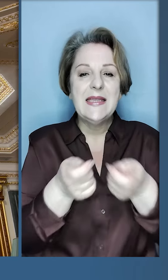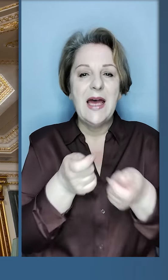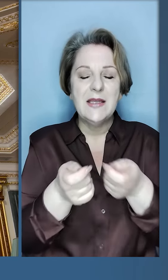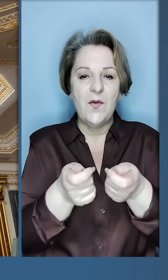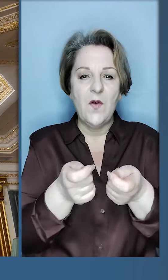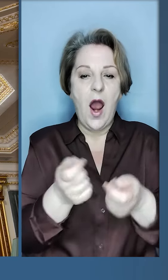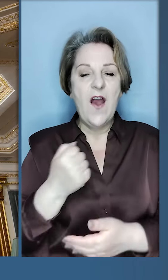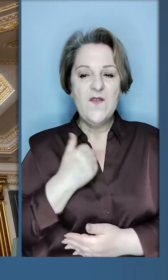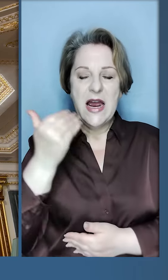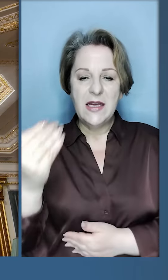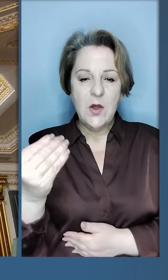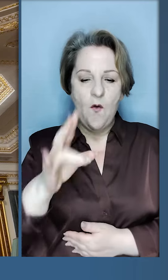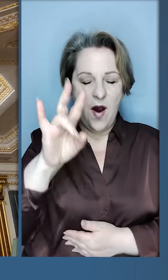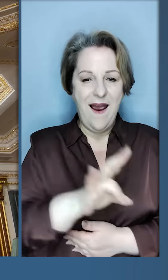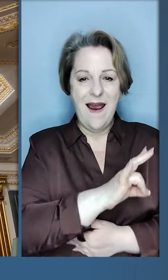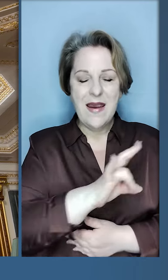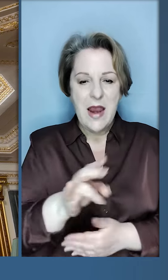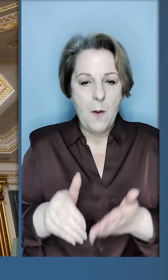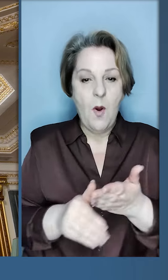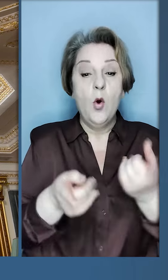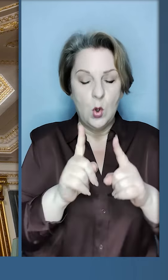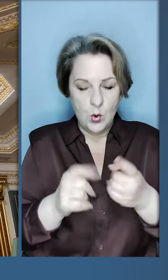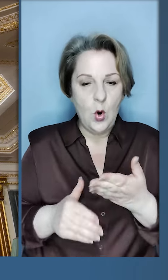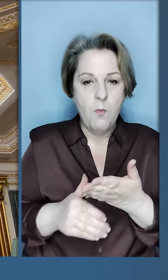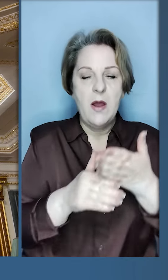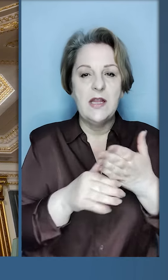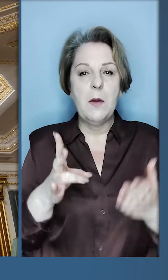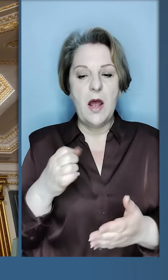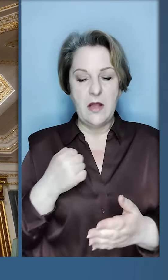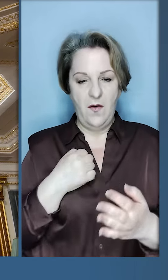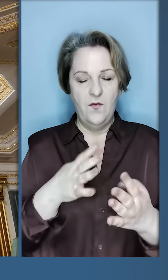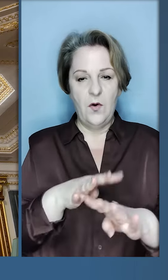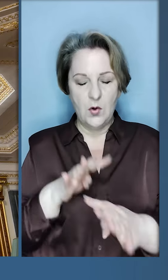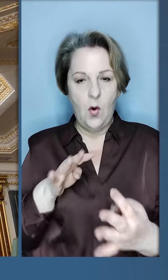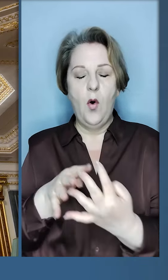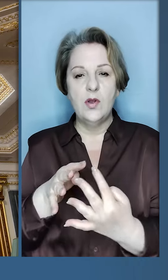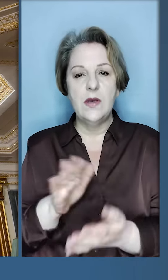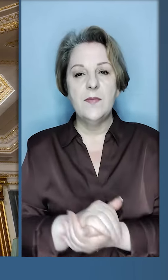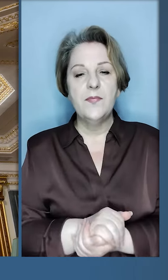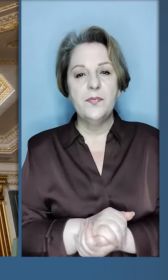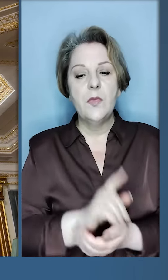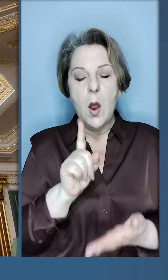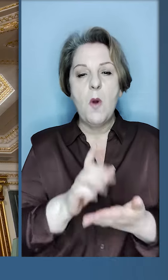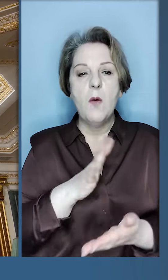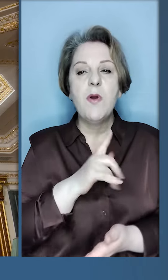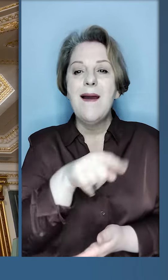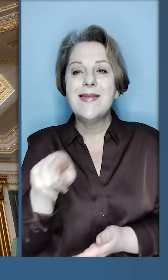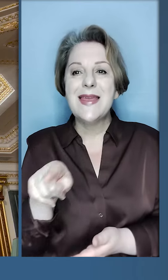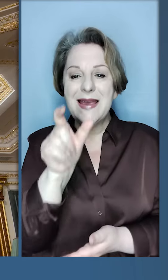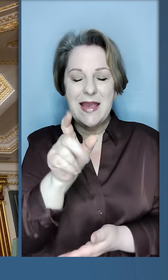військового капеланства. Це те, що дійсно підтримує на фронті, мають